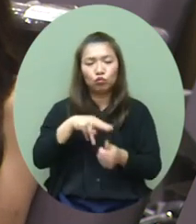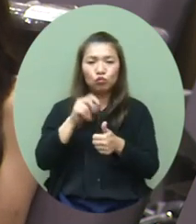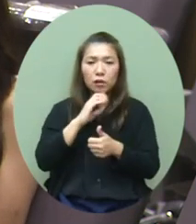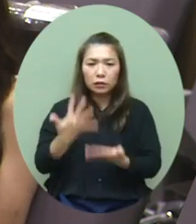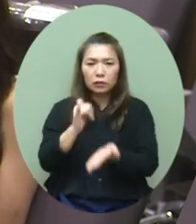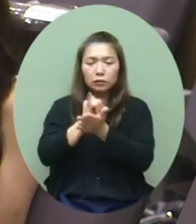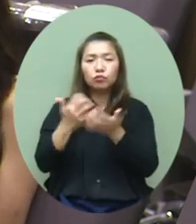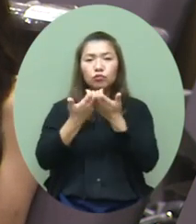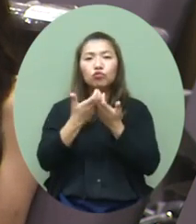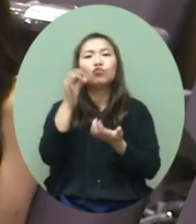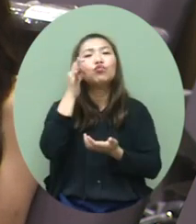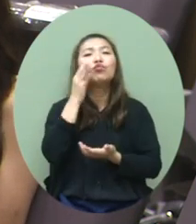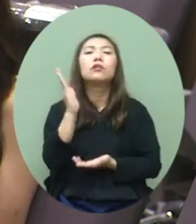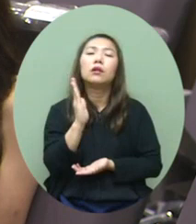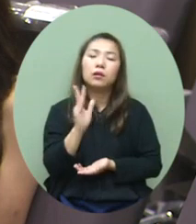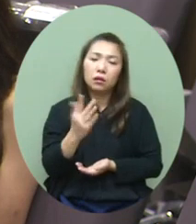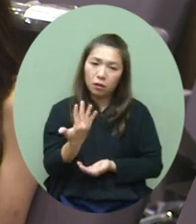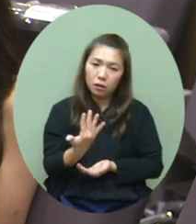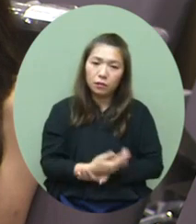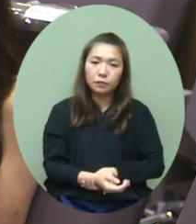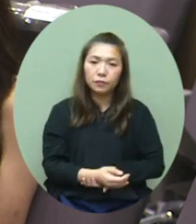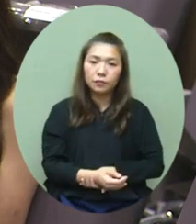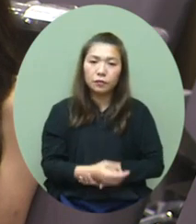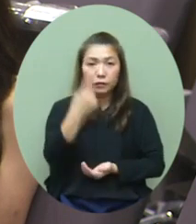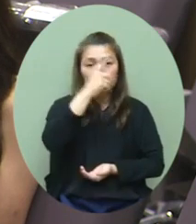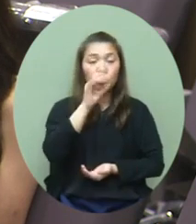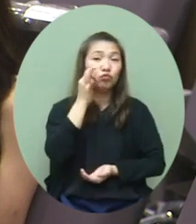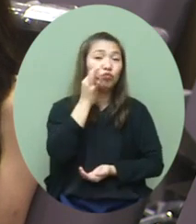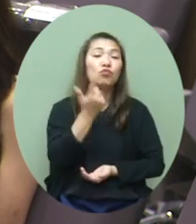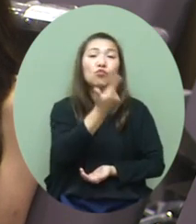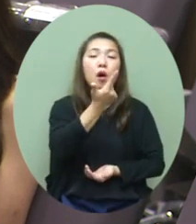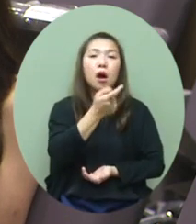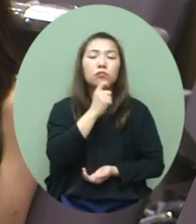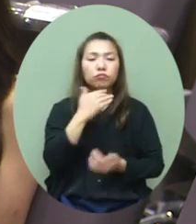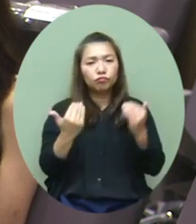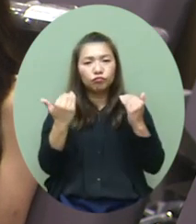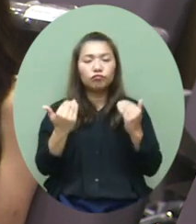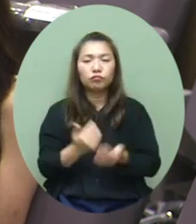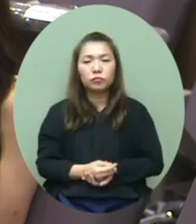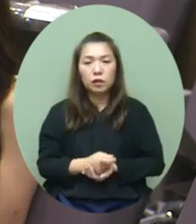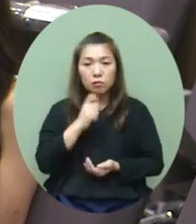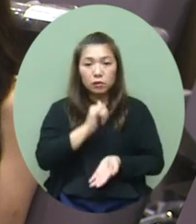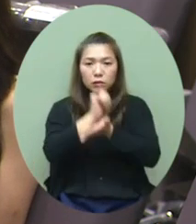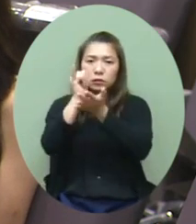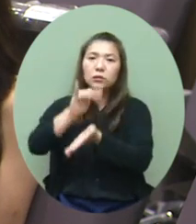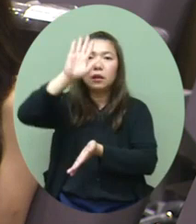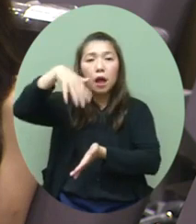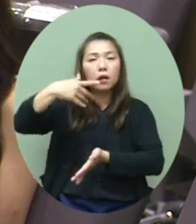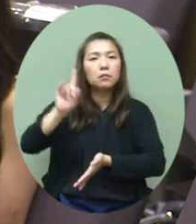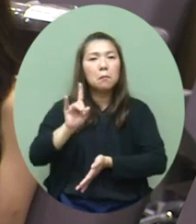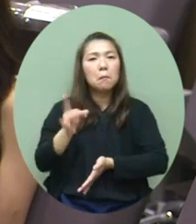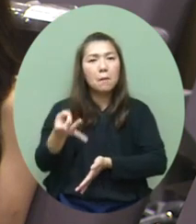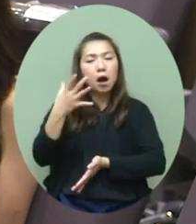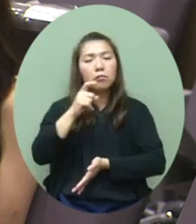知道有沒有說年齡分佈就是哪個年齡層多些或者一個range還有入院原因有沒有說